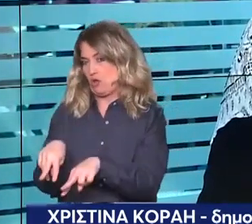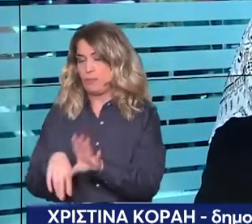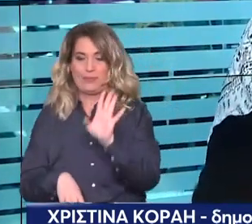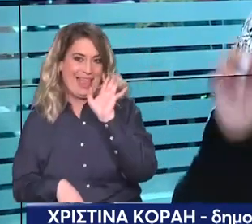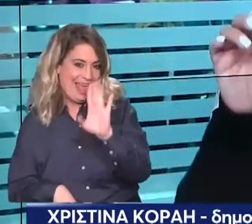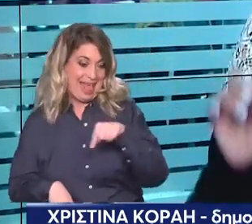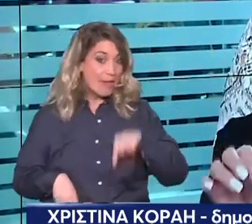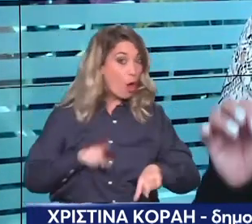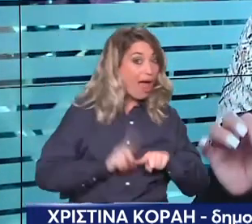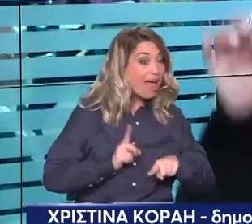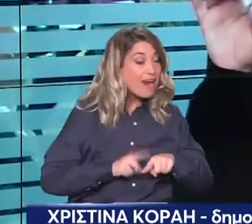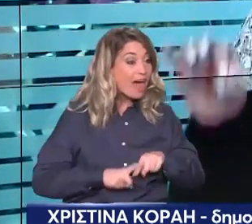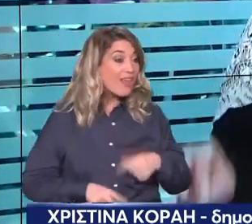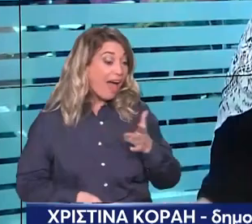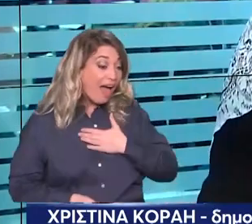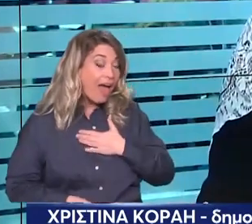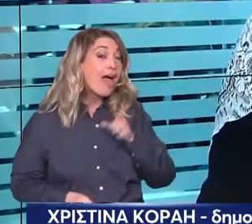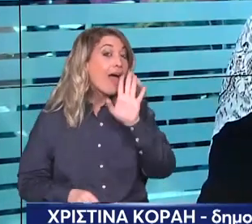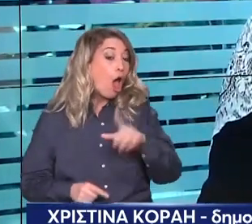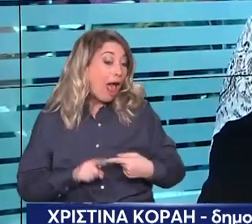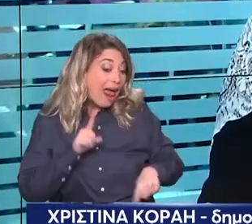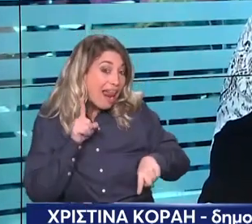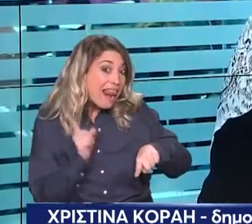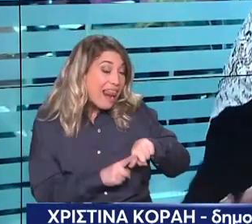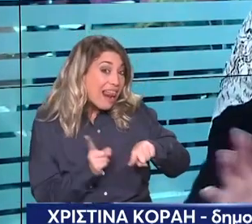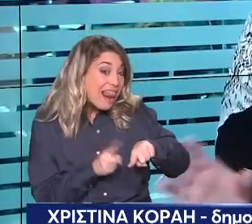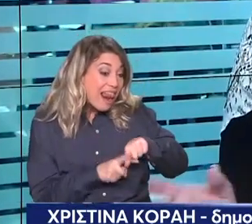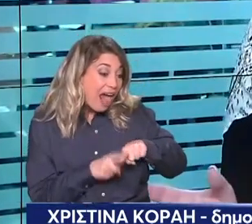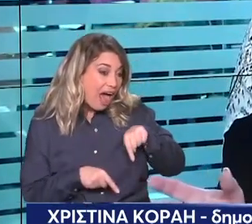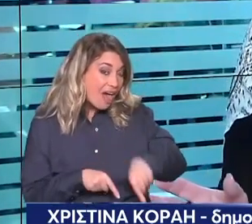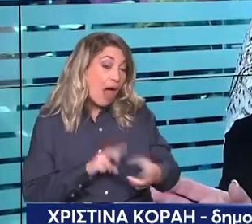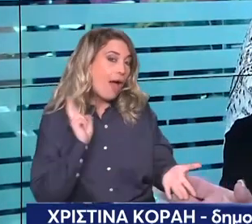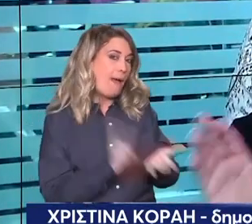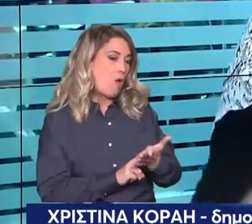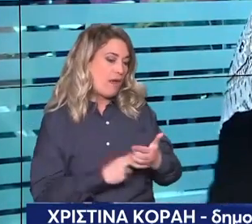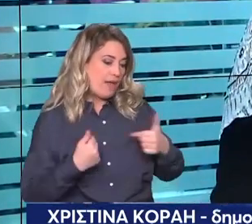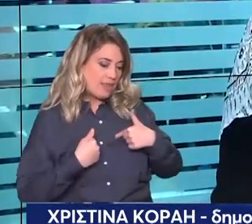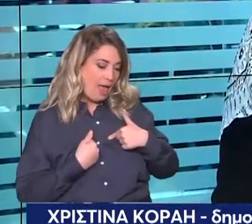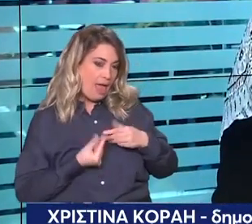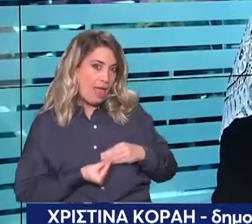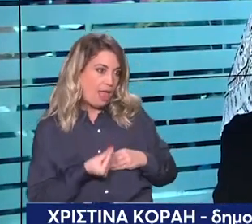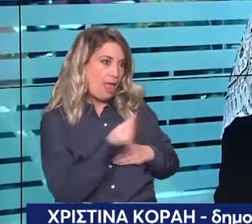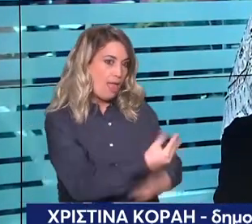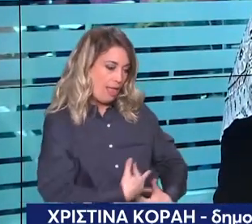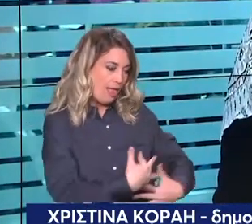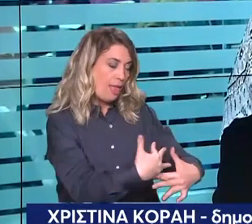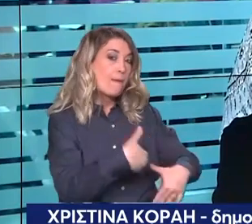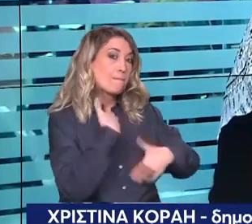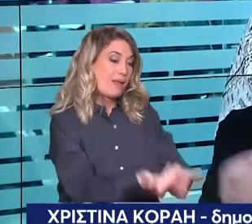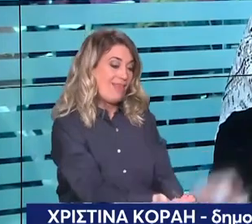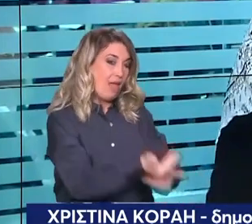το αναγνωρίσω. Στη χώρα που είναι νόμιμη η παρένθετη μητέρα. Ναι, ναι, αλλά όταν έρθει το ζευγάρι στην Ελλάδα το παιδί θα